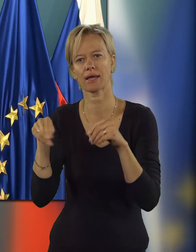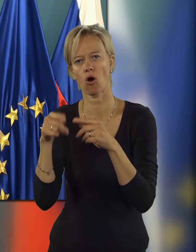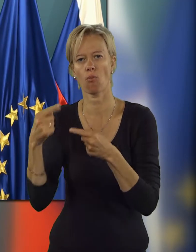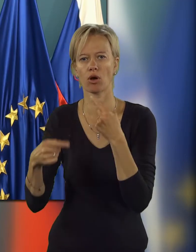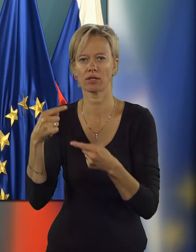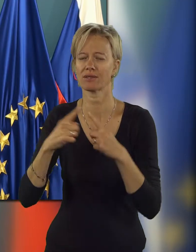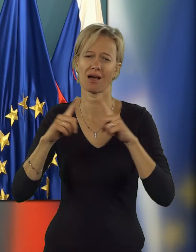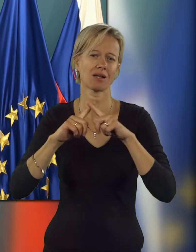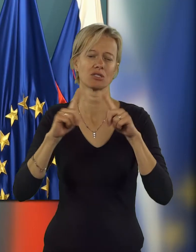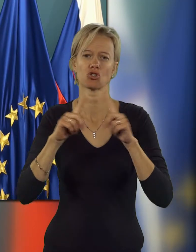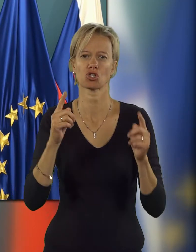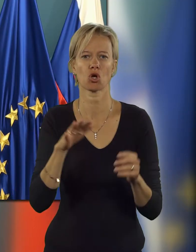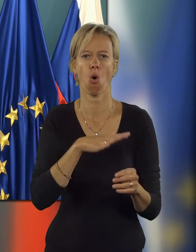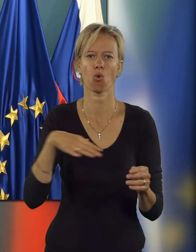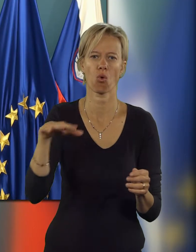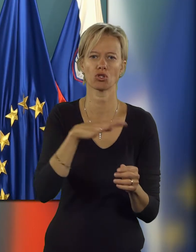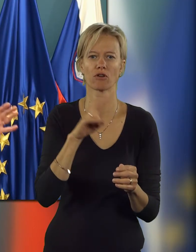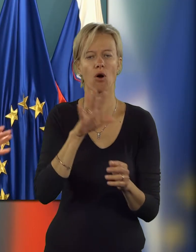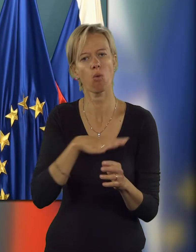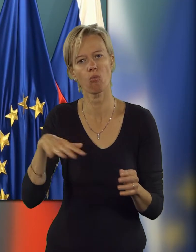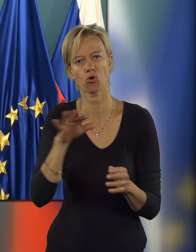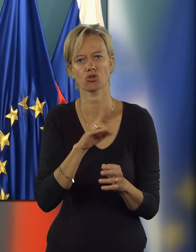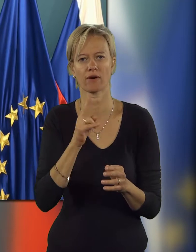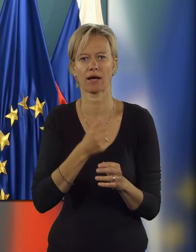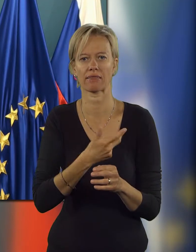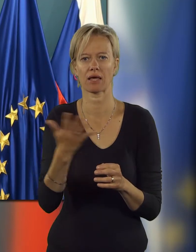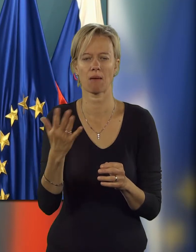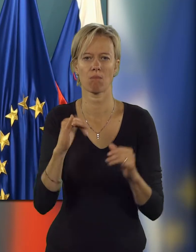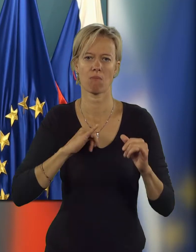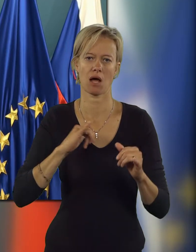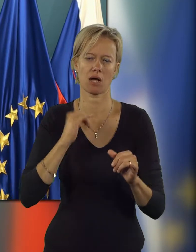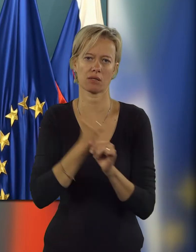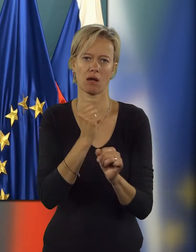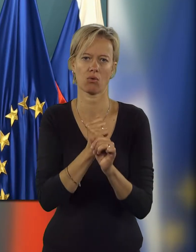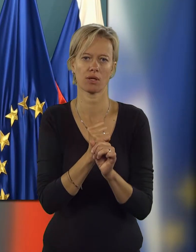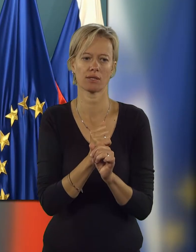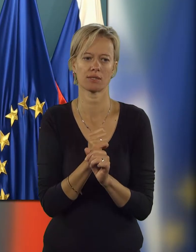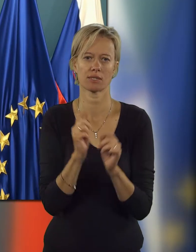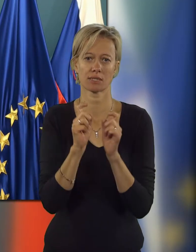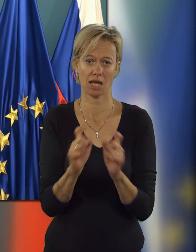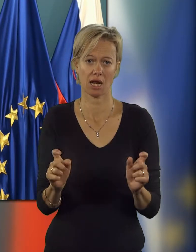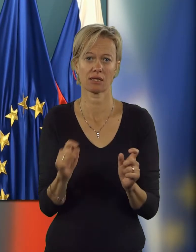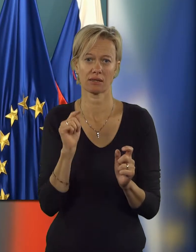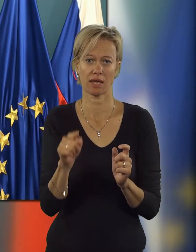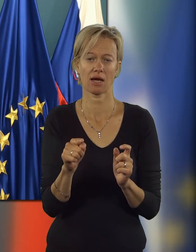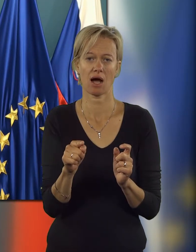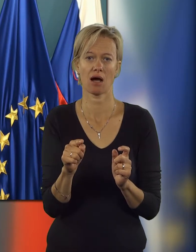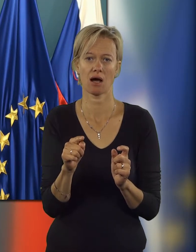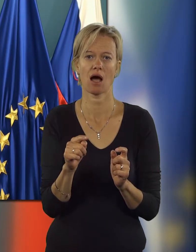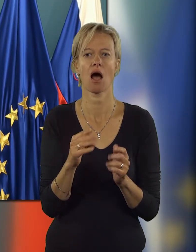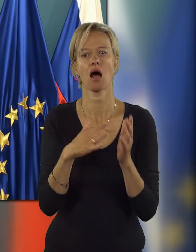geopolitičnih, najrazličnejših okoliščin v območju, v katerem banka deluje. Zaradi tega je